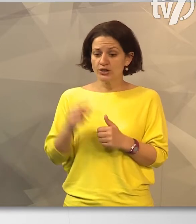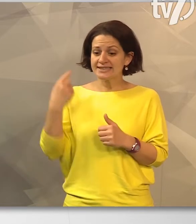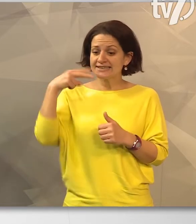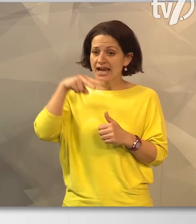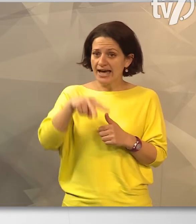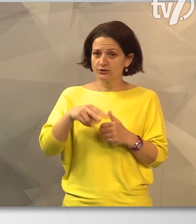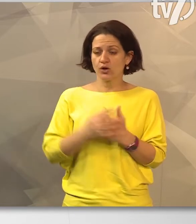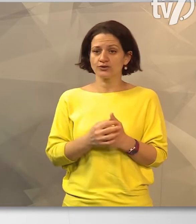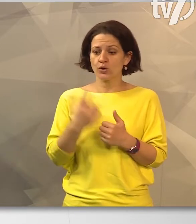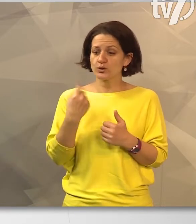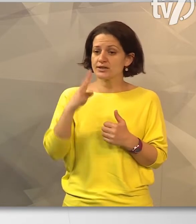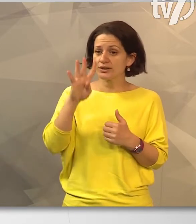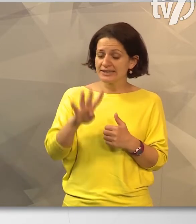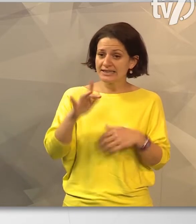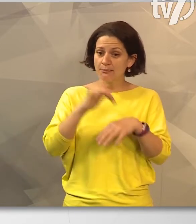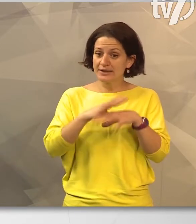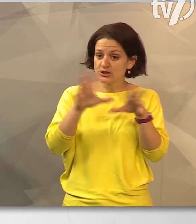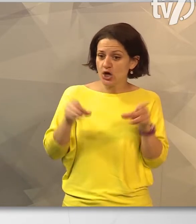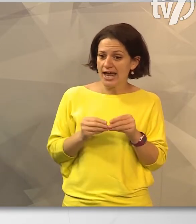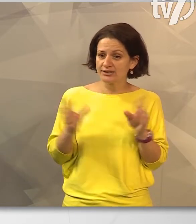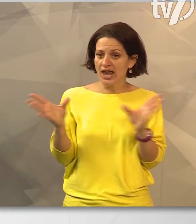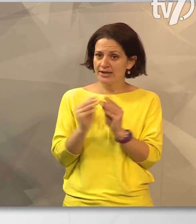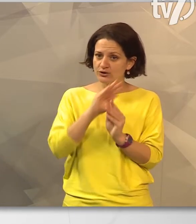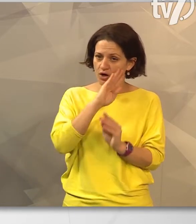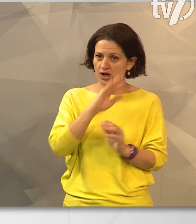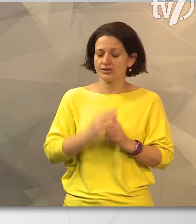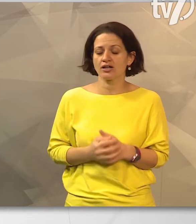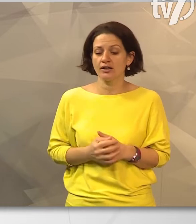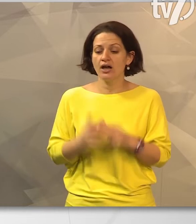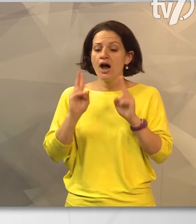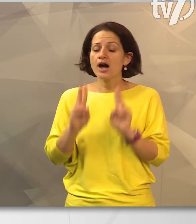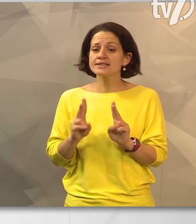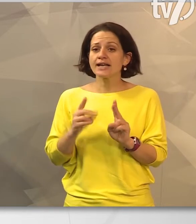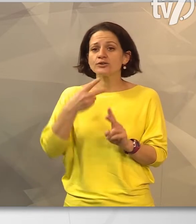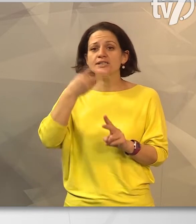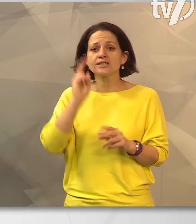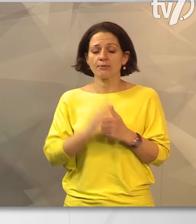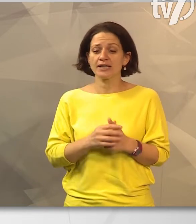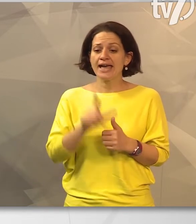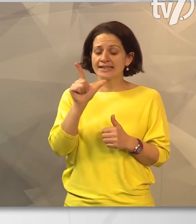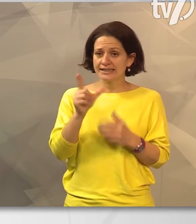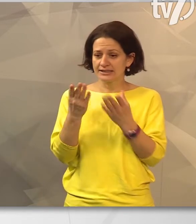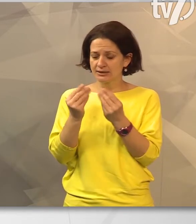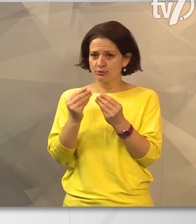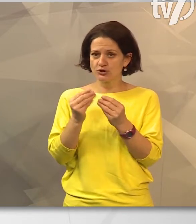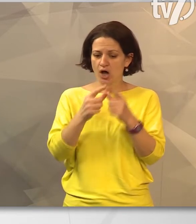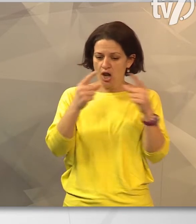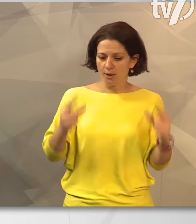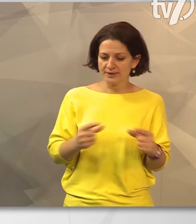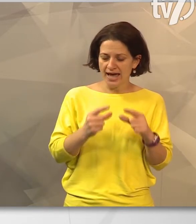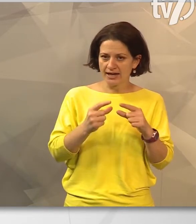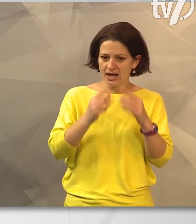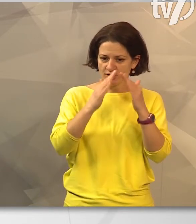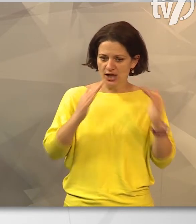hogy az ide látogatók 24 mély családdal alhatnak együtt. Azt kell tudni szakmailag, hogy két típusú kaptár levegős